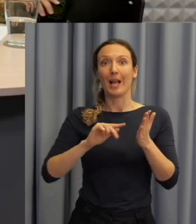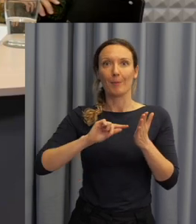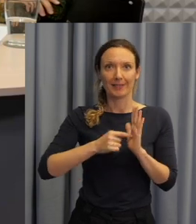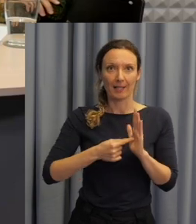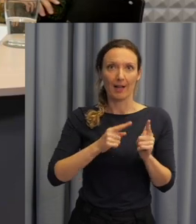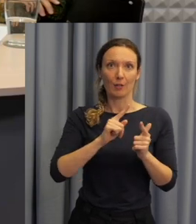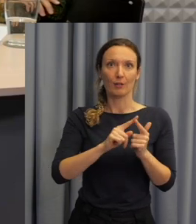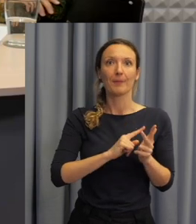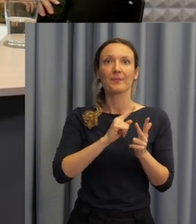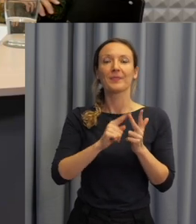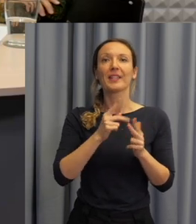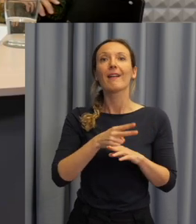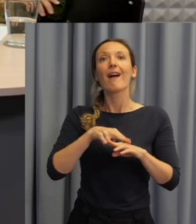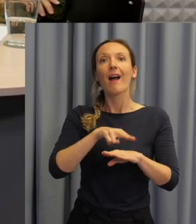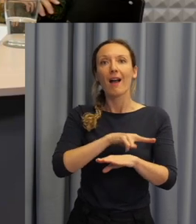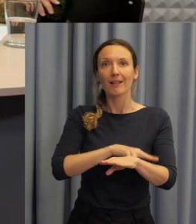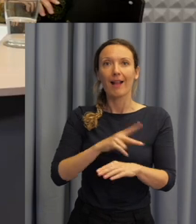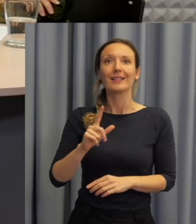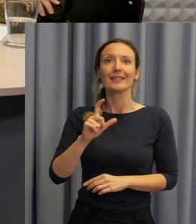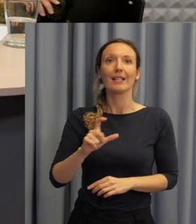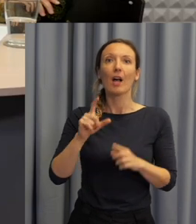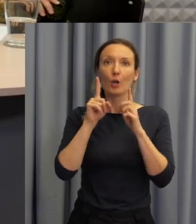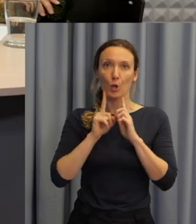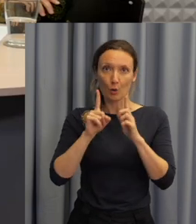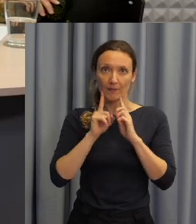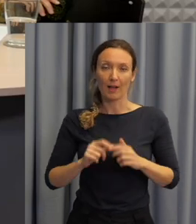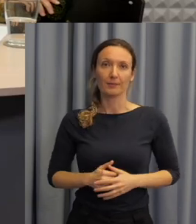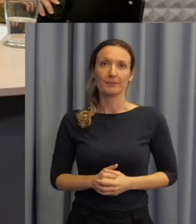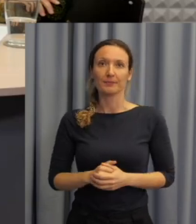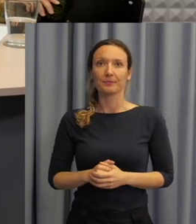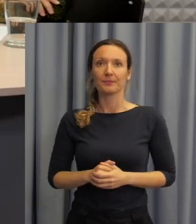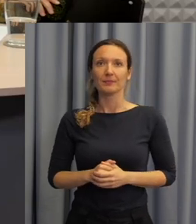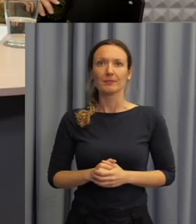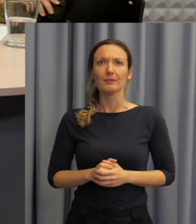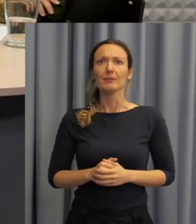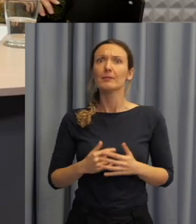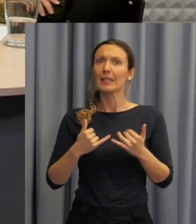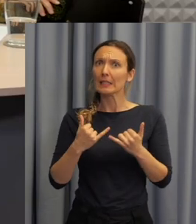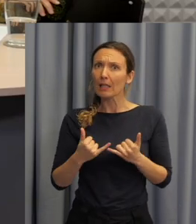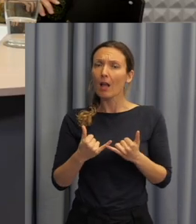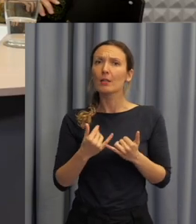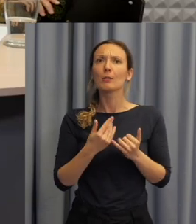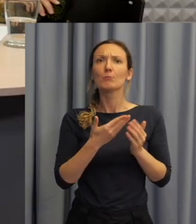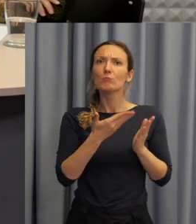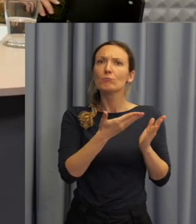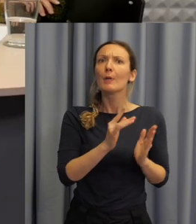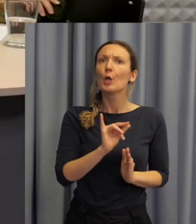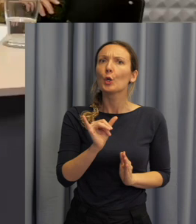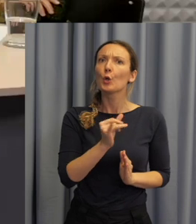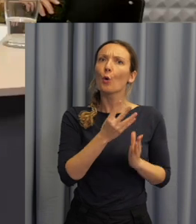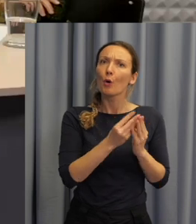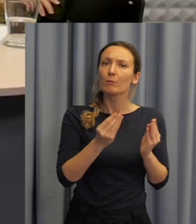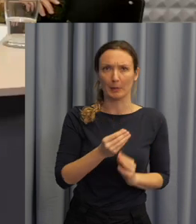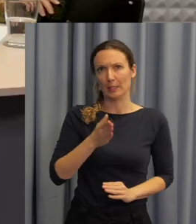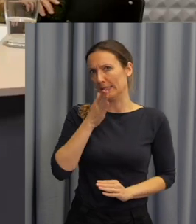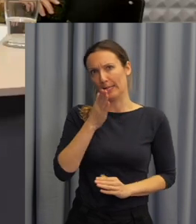vítám mezi námi i Anu Cíchovou Hronovou. Já teď nebudu představovat jednotlivé aktéry webináře, požádám je vždy, aby se